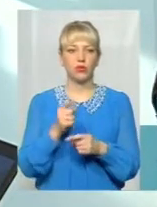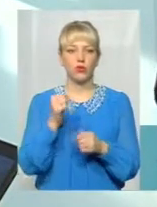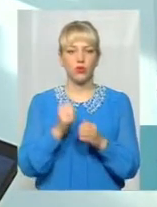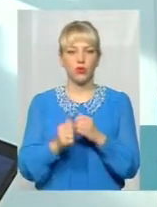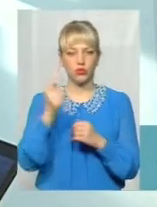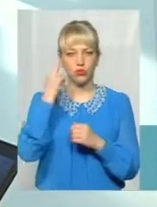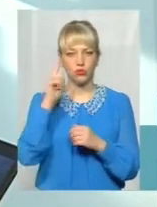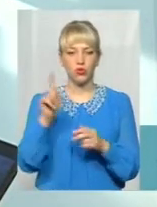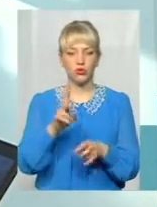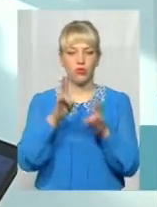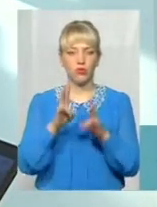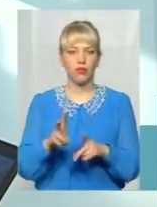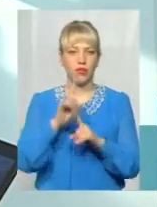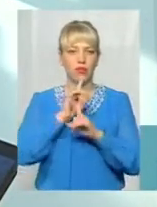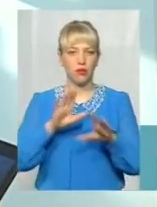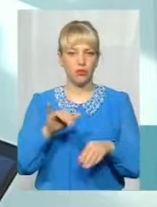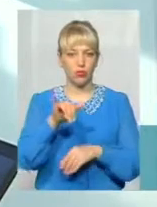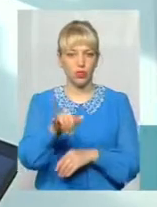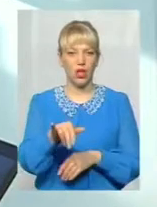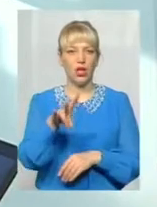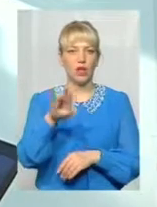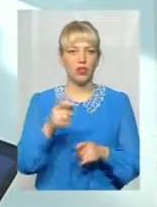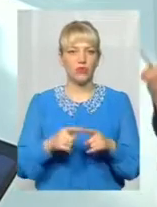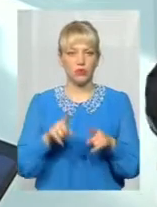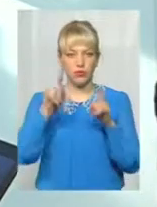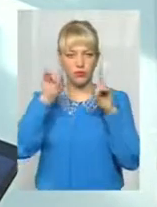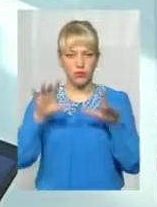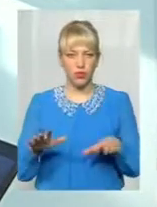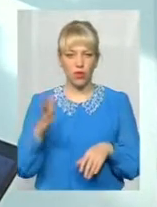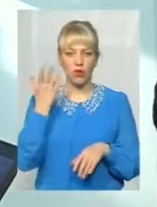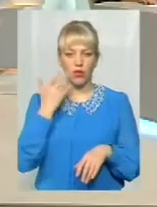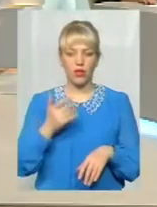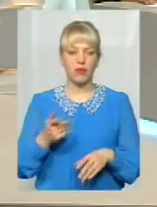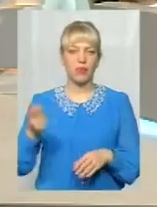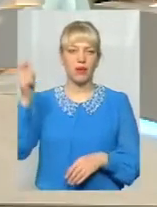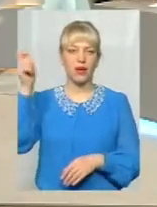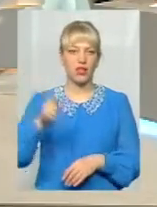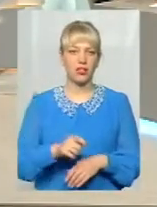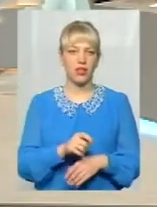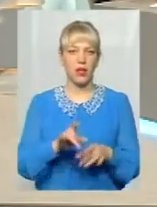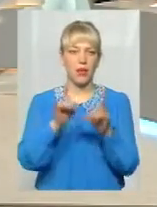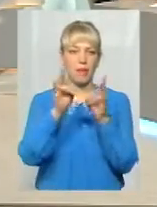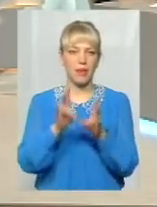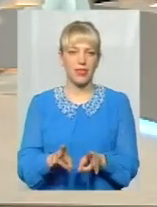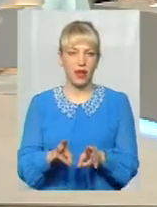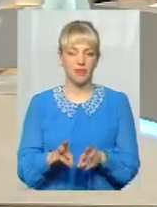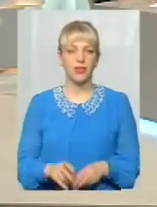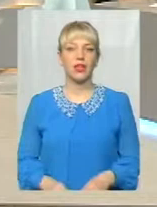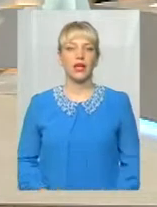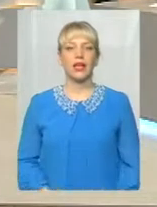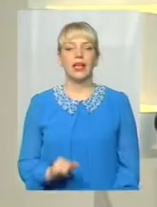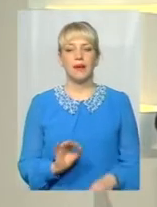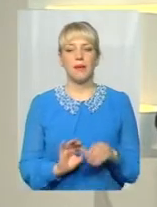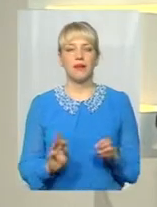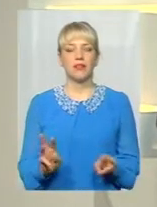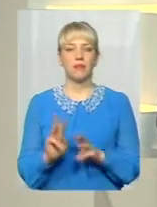біда до нього не прийде, але він в цьому розчаровується тільки, коли біда вже прийшла саме до нього. І ще все ж таки ці підпали, вони